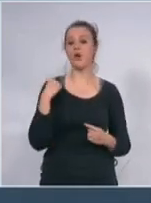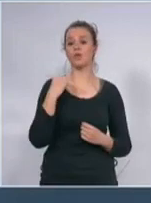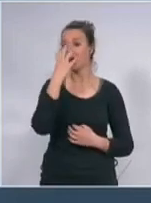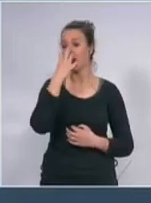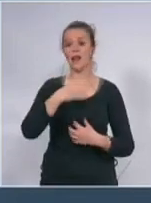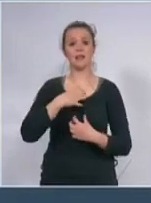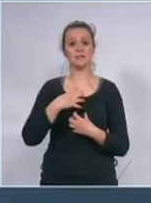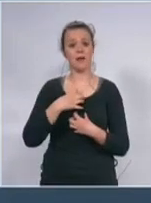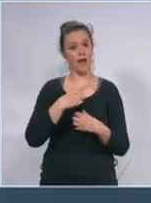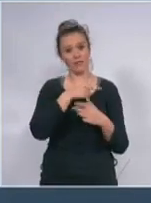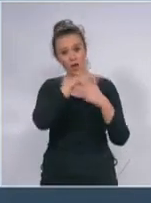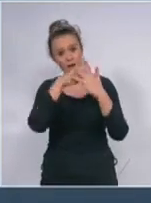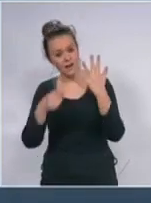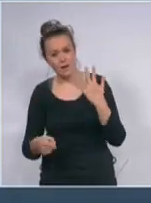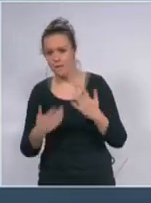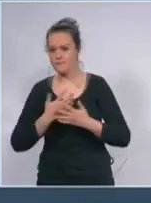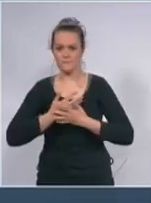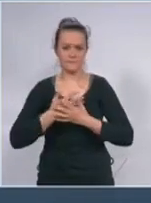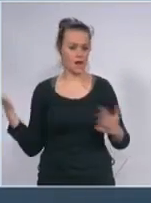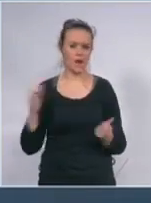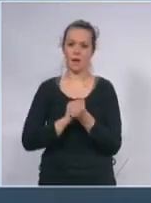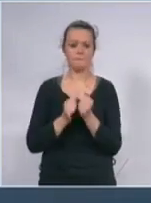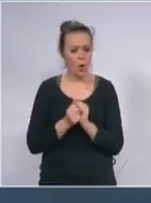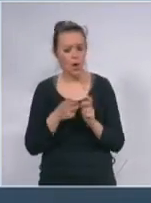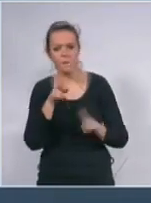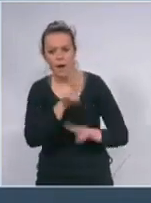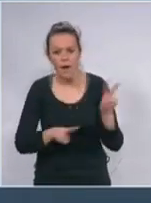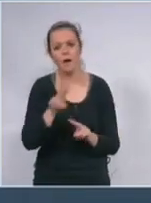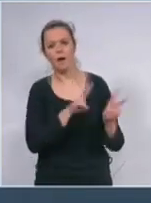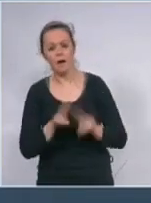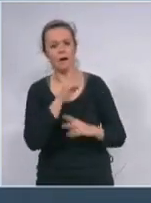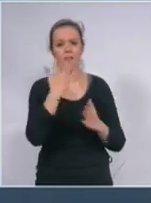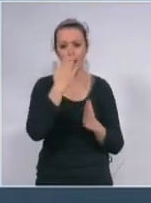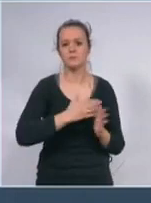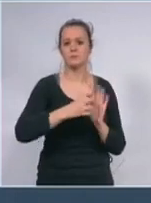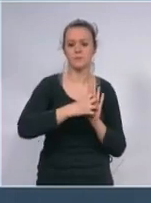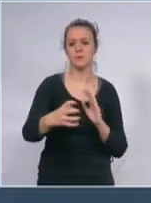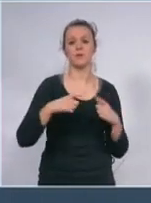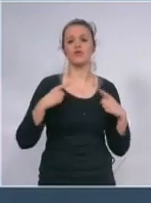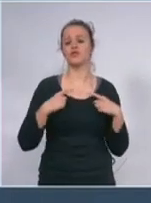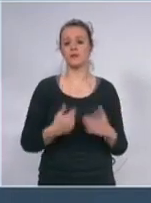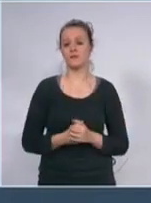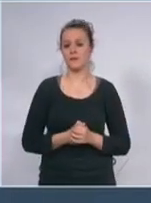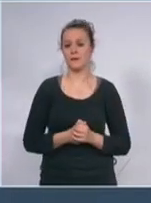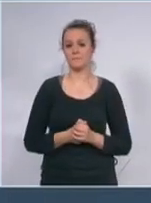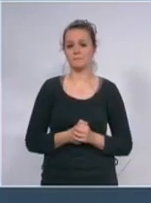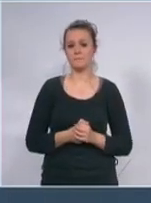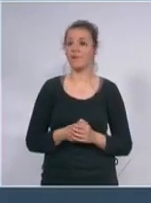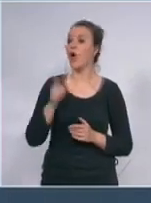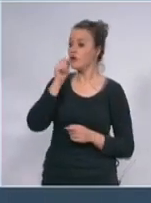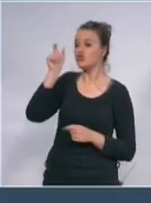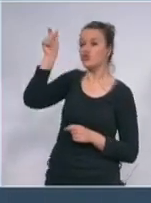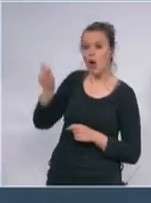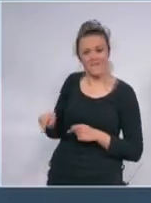velika je borba za njih strašna je borba za te ljude na dnevnom nivou se ovaj čovjek bore za njih